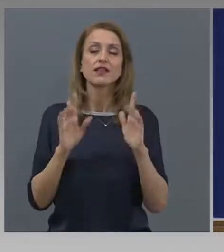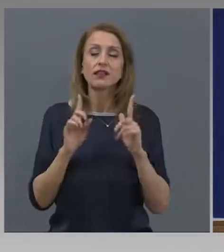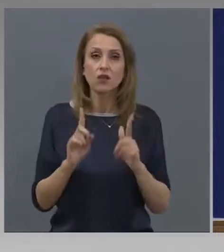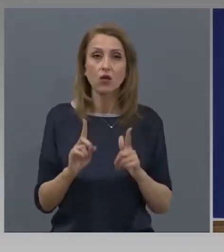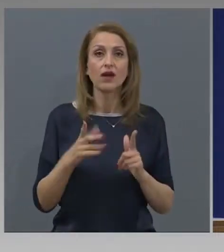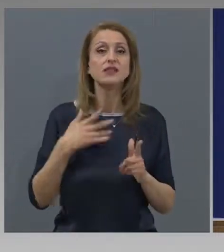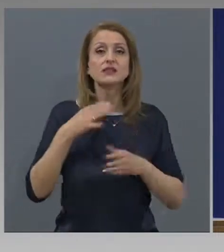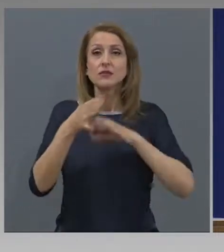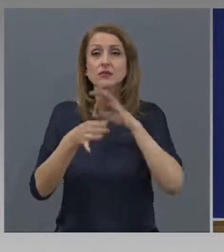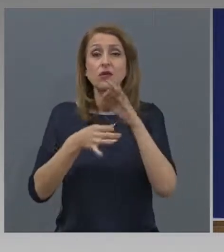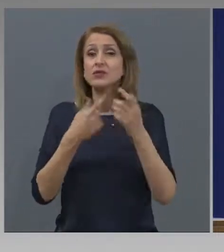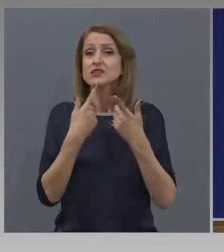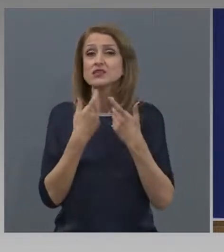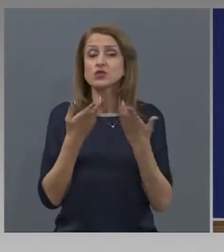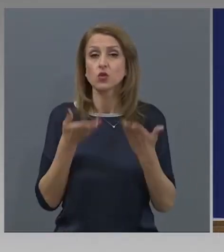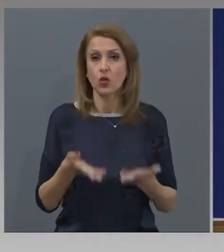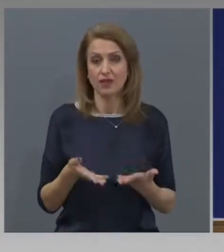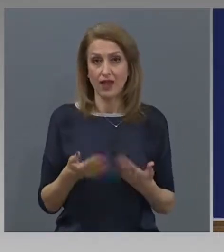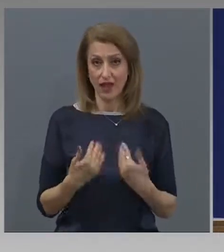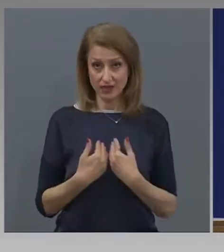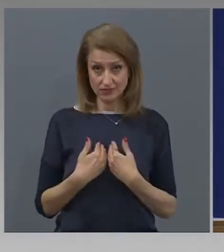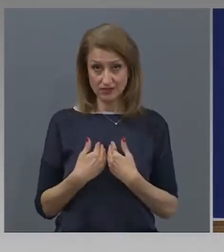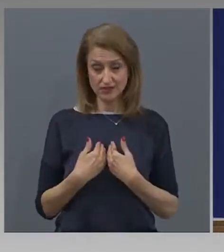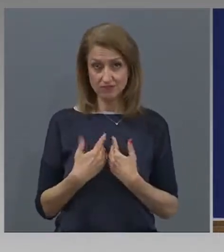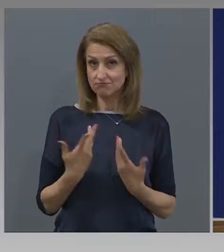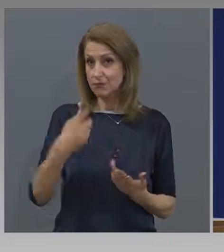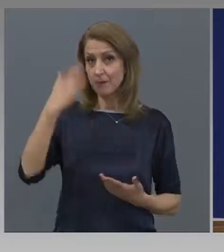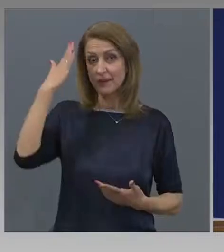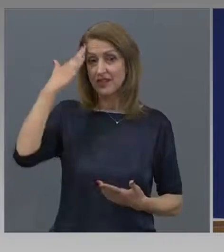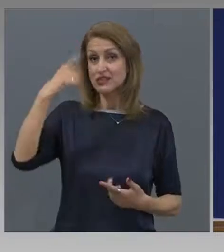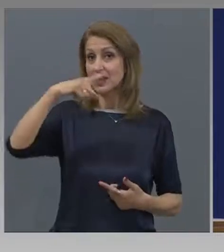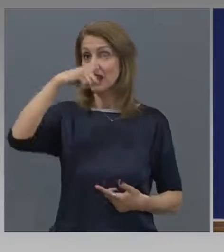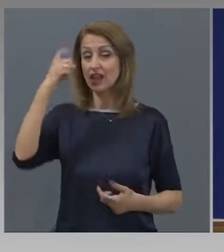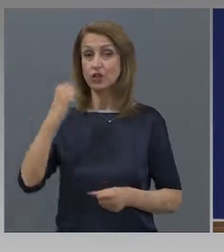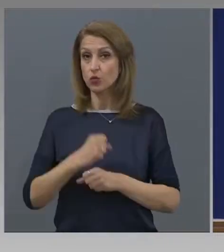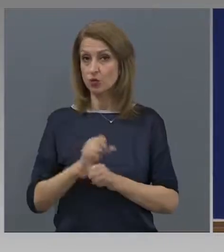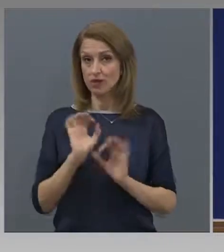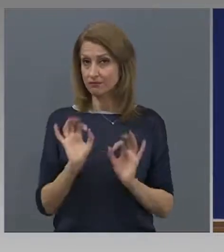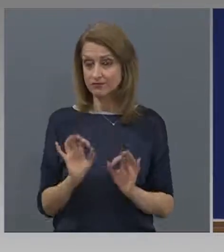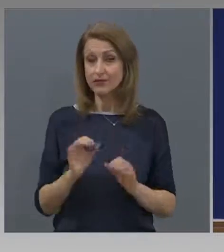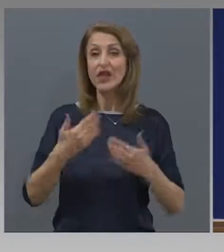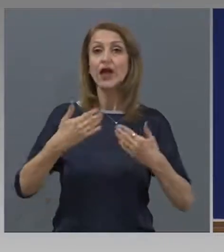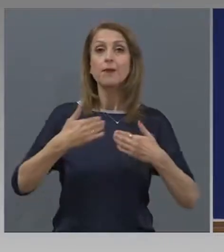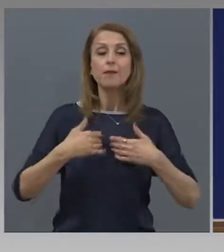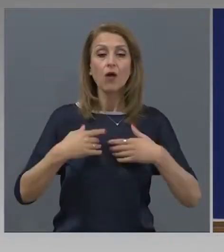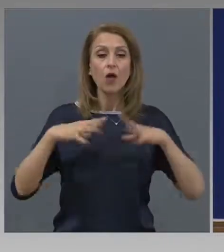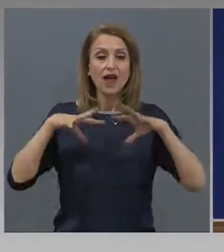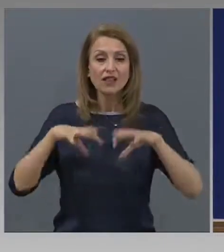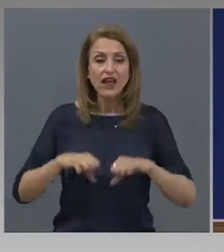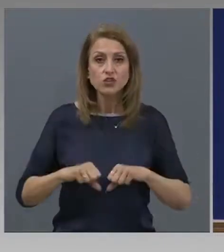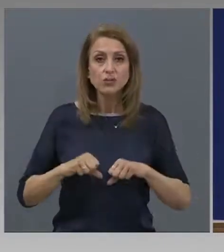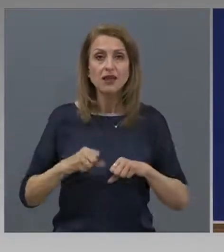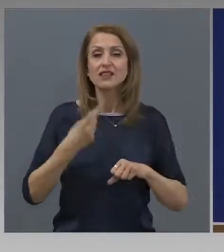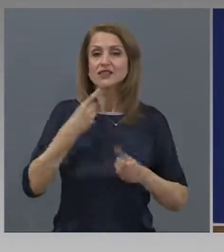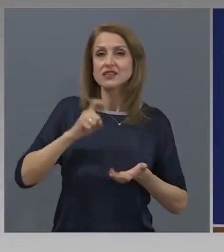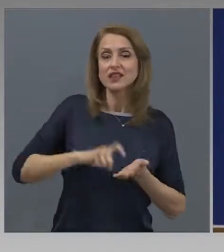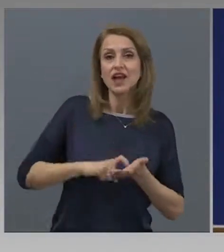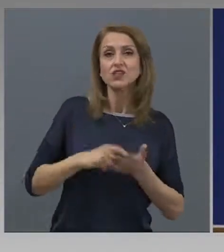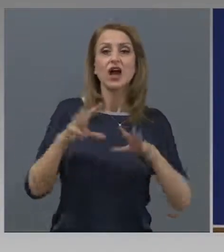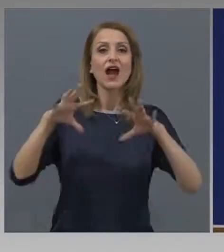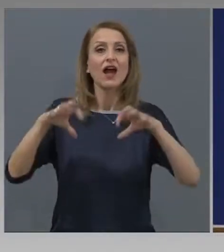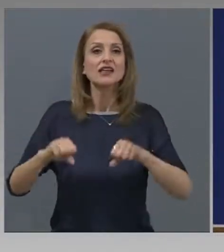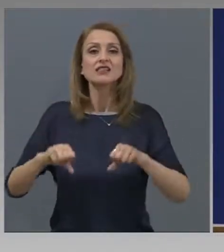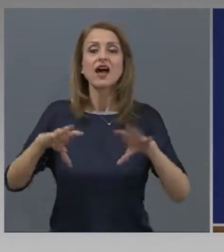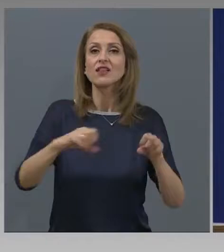е тя. Аз съм министр на труда. Моят ангажимент е за етостта и разбира се да се грижа за